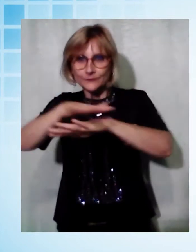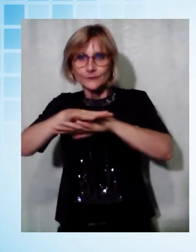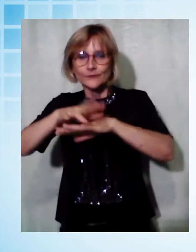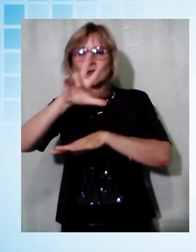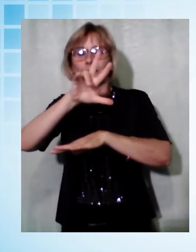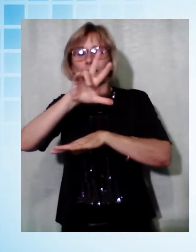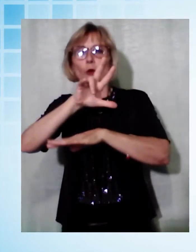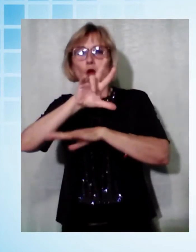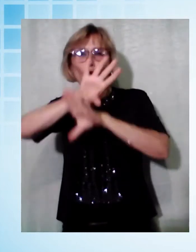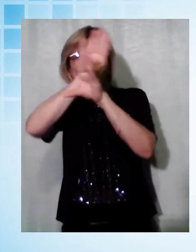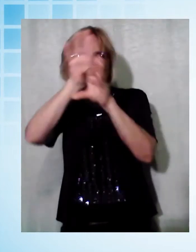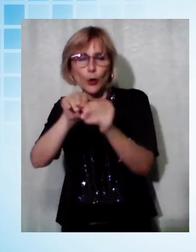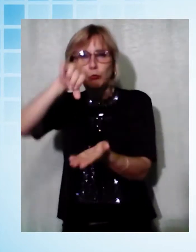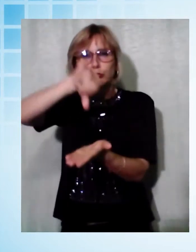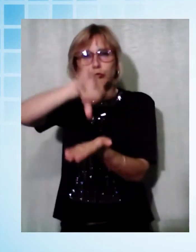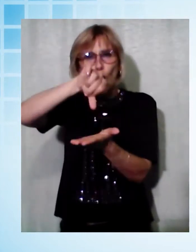polo urbano.